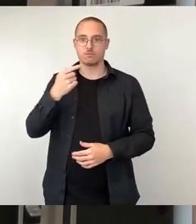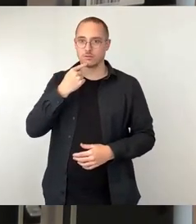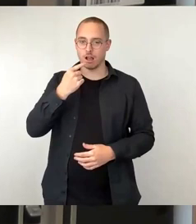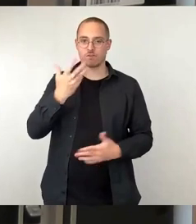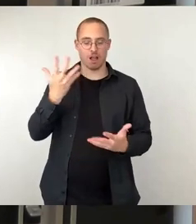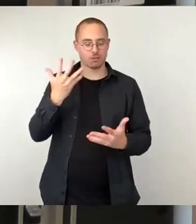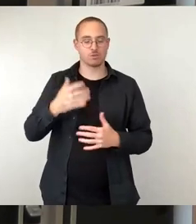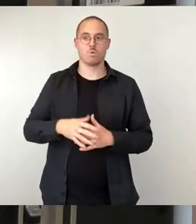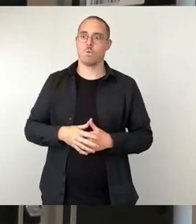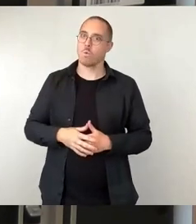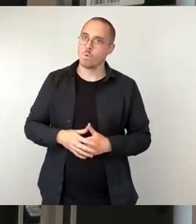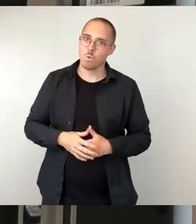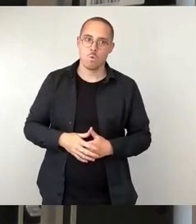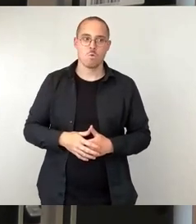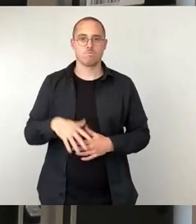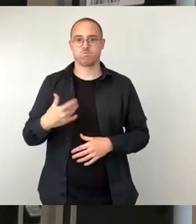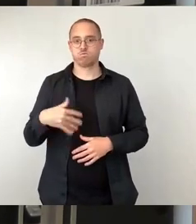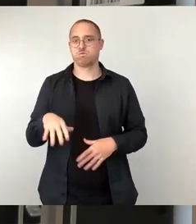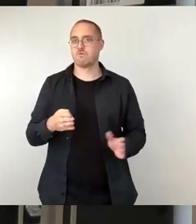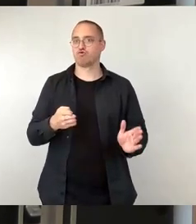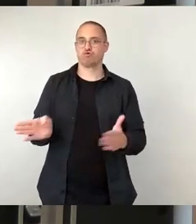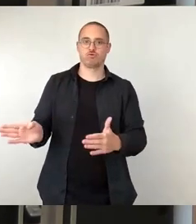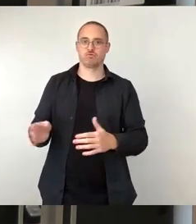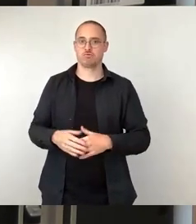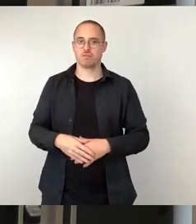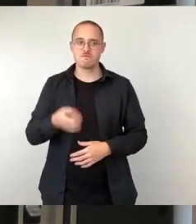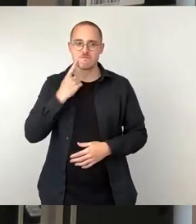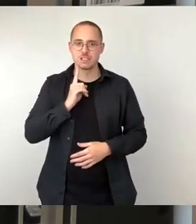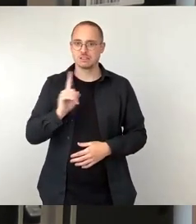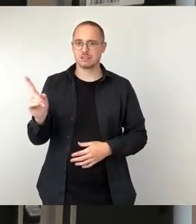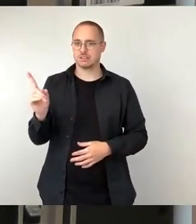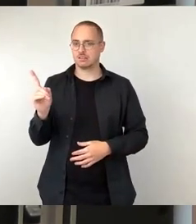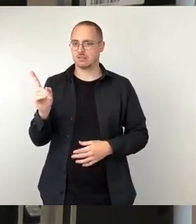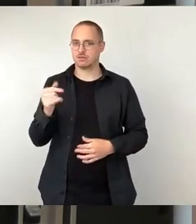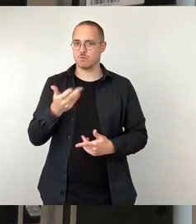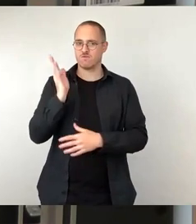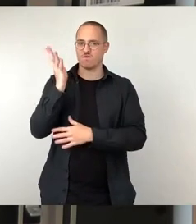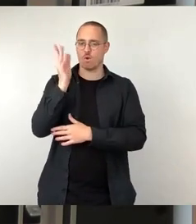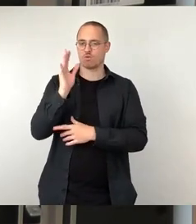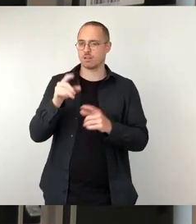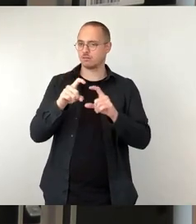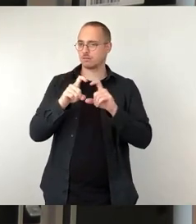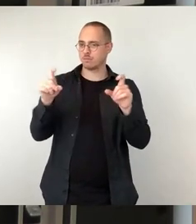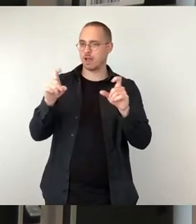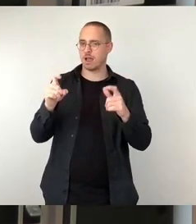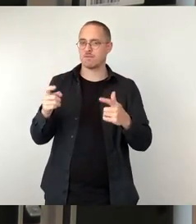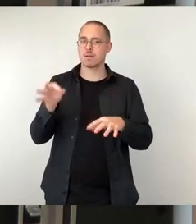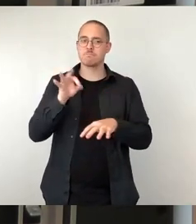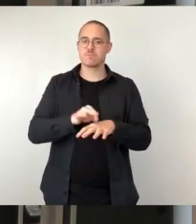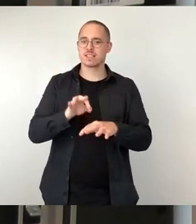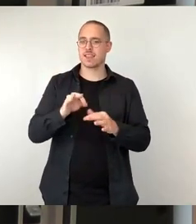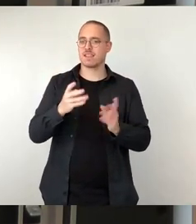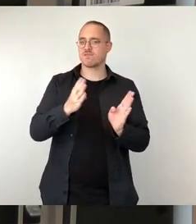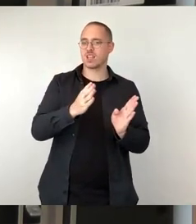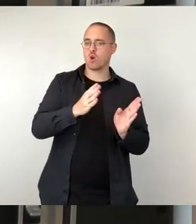schräg gewesen. Ich weiß nicht, ob es ein Vortrag zur Bienenumvolkung in Ihrem Sinne sein sollte. In jedem Falle hat es mit